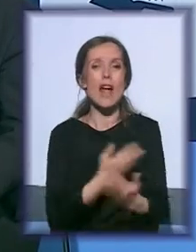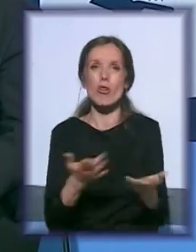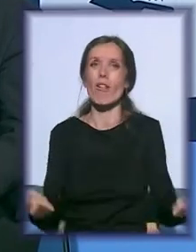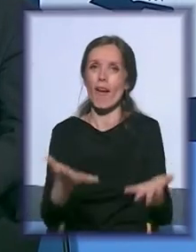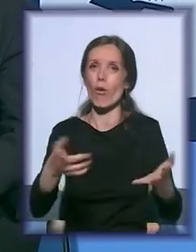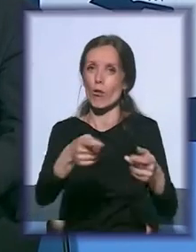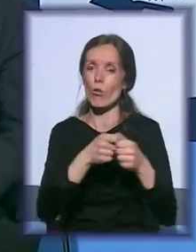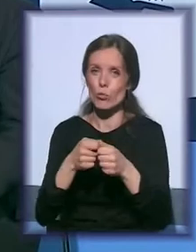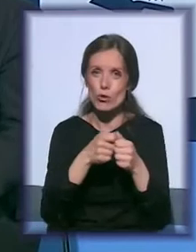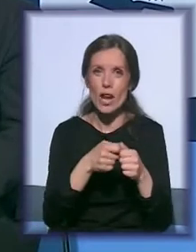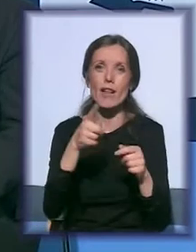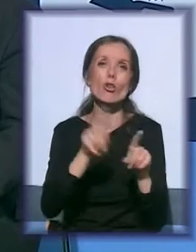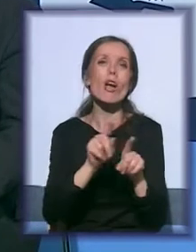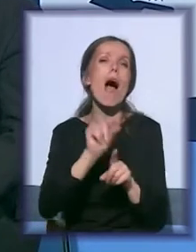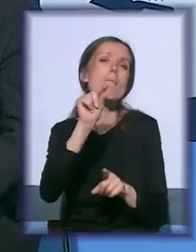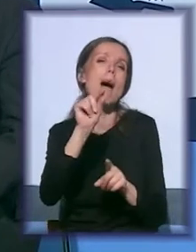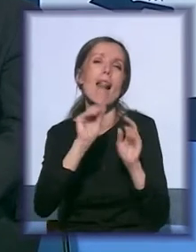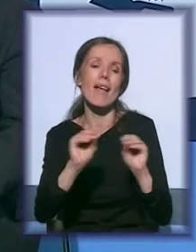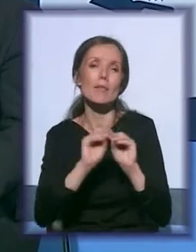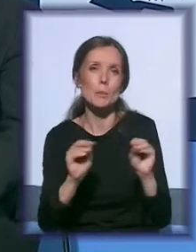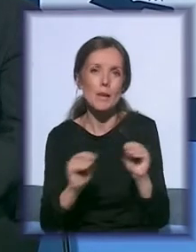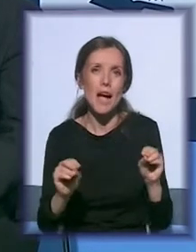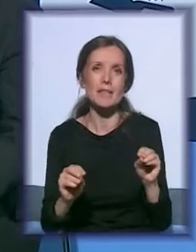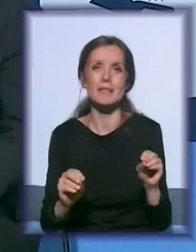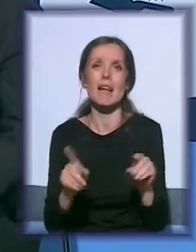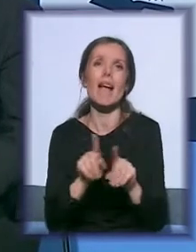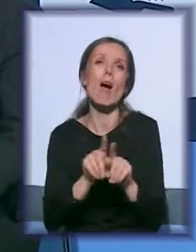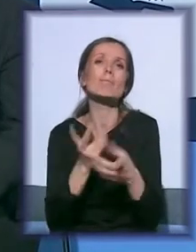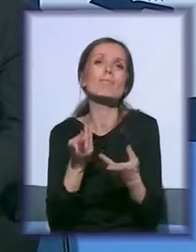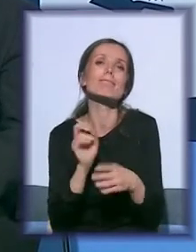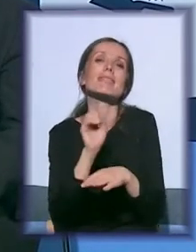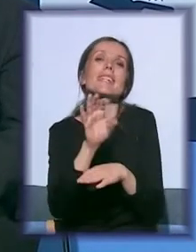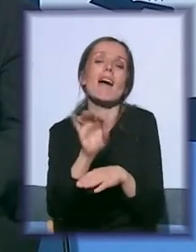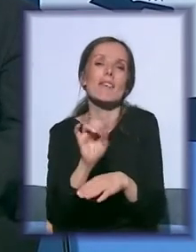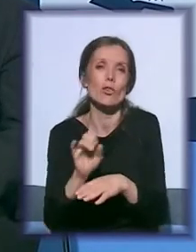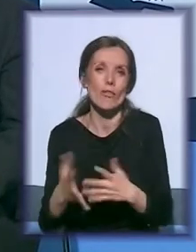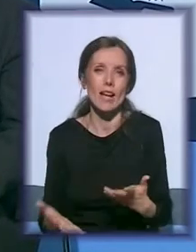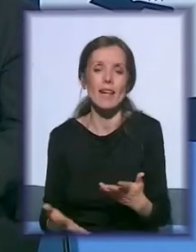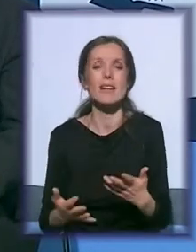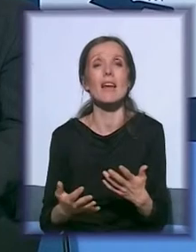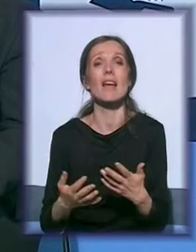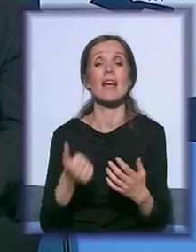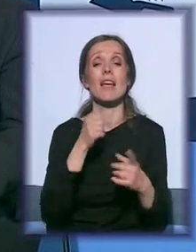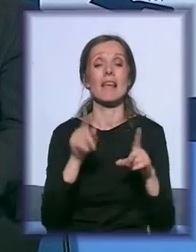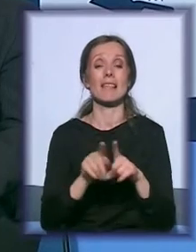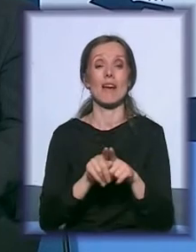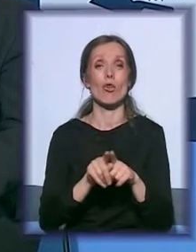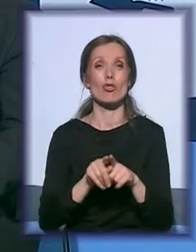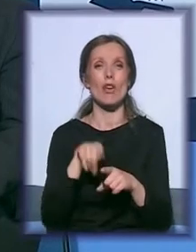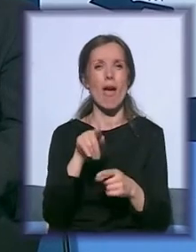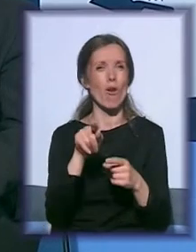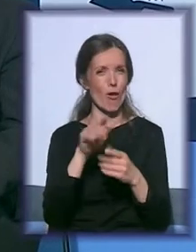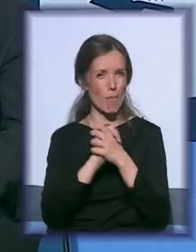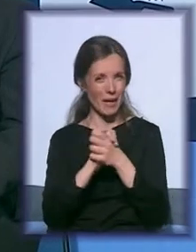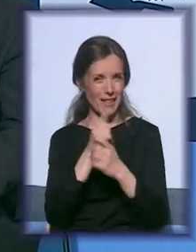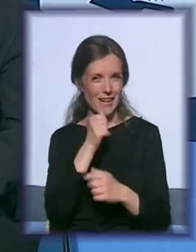i oni, to je kao neka i mini edukacija, neki konsalting i također ovo peratelstvo, partnerstvo,